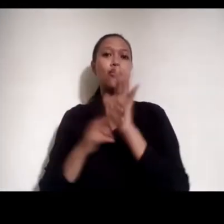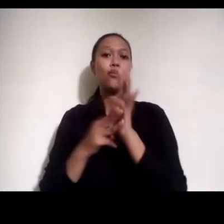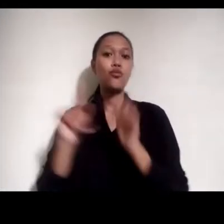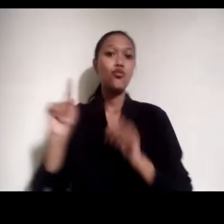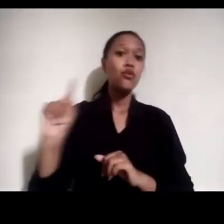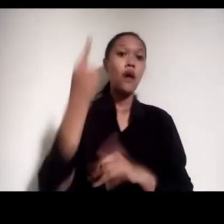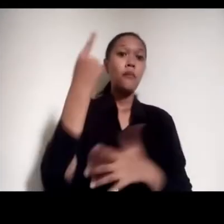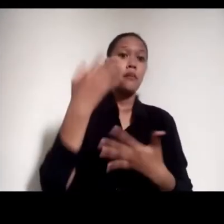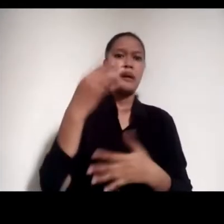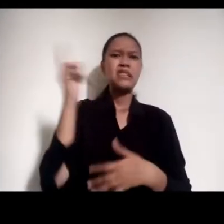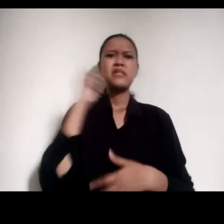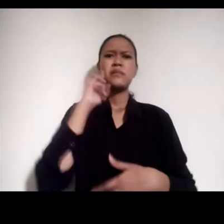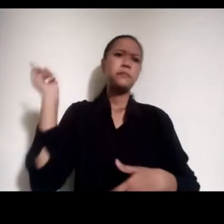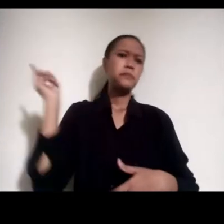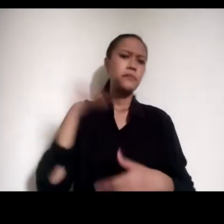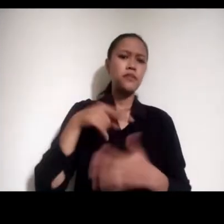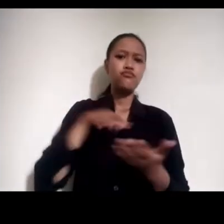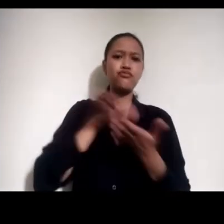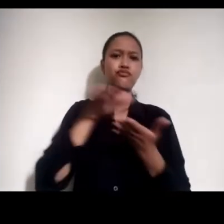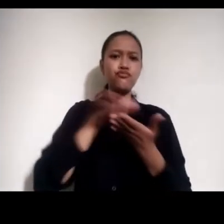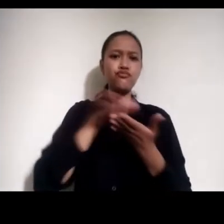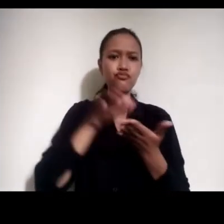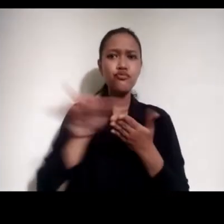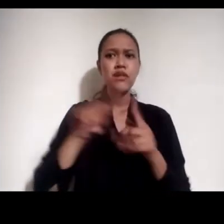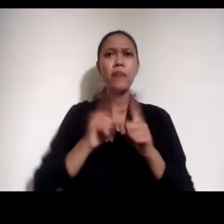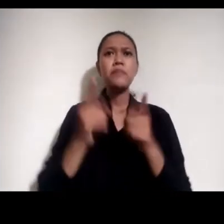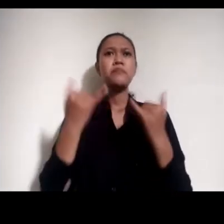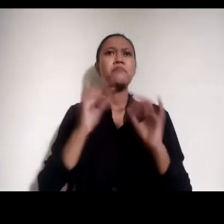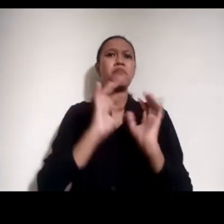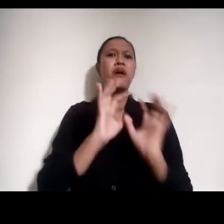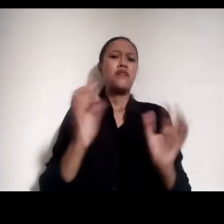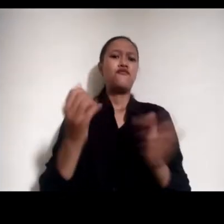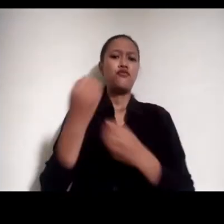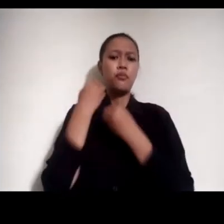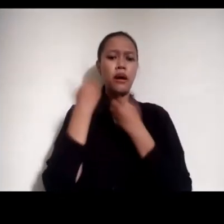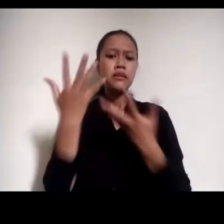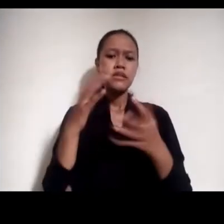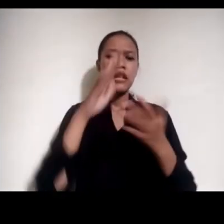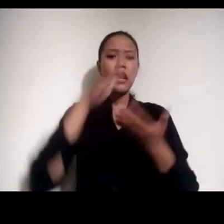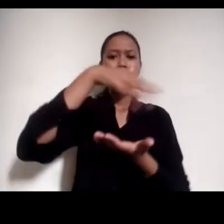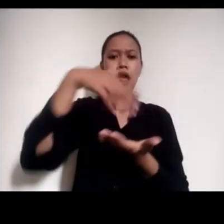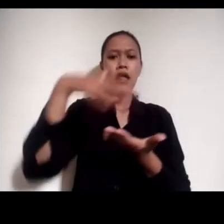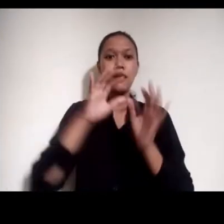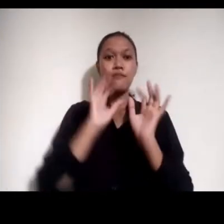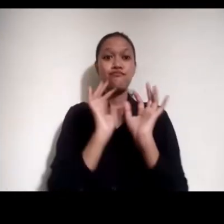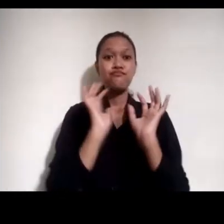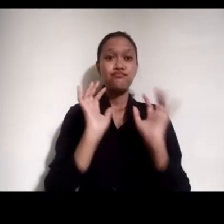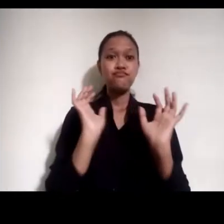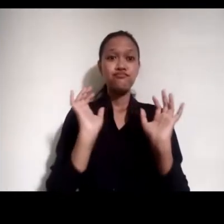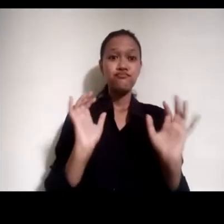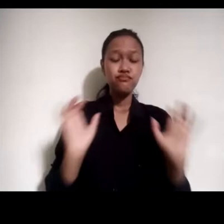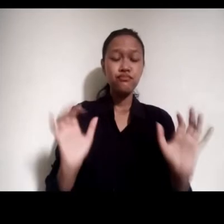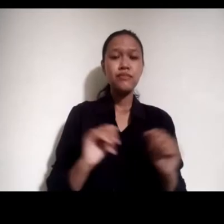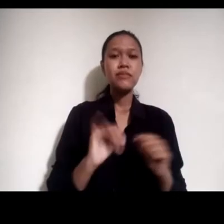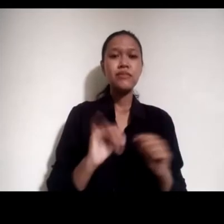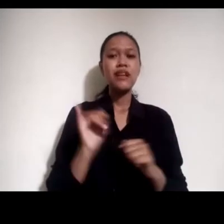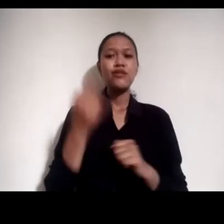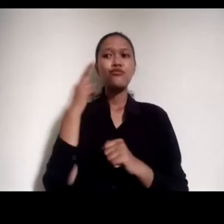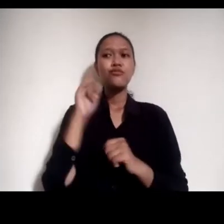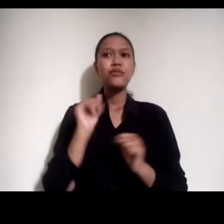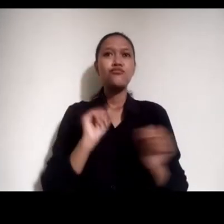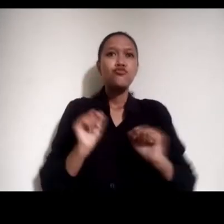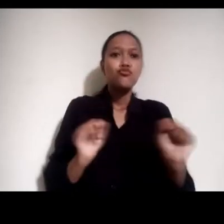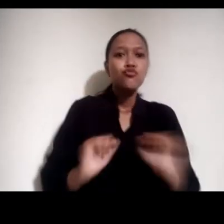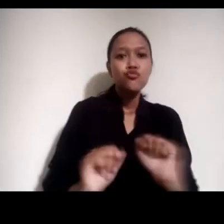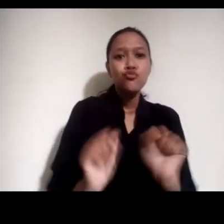terlalu berlimpah data Berlimpah informasi Maka untuk cepat-cepatan itu sudah tidak lagi